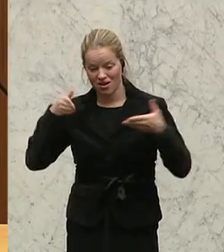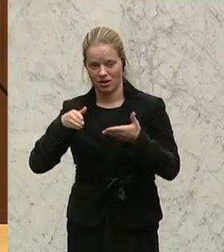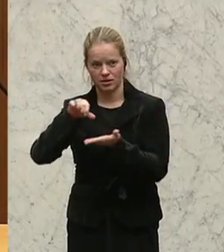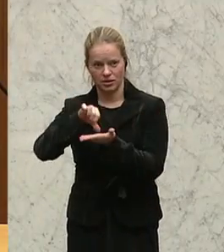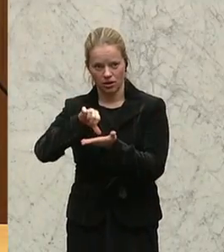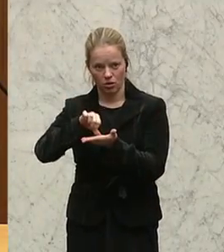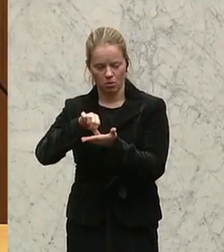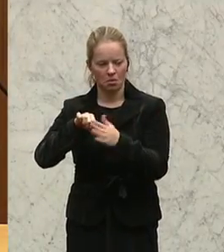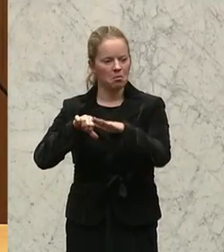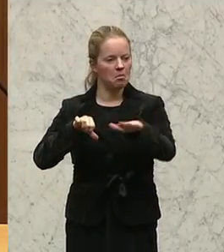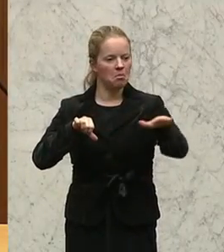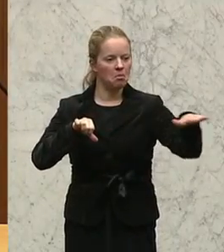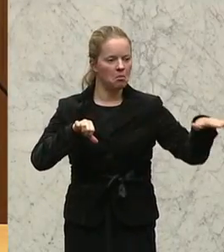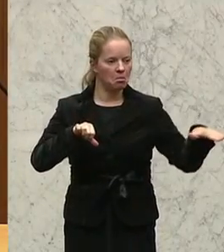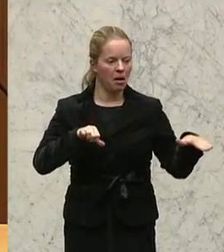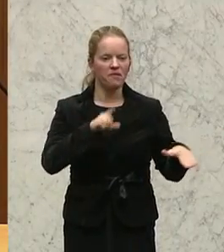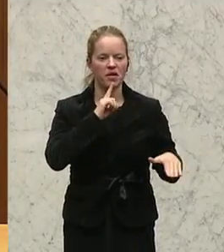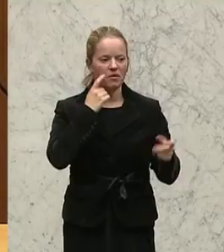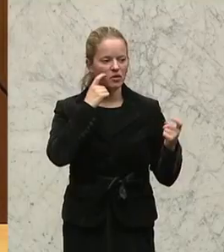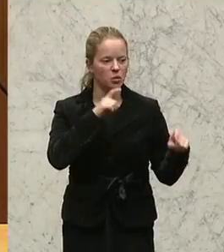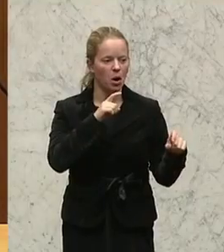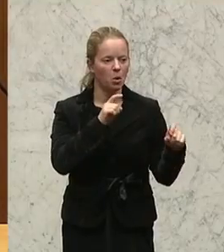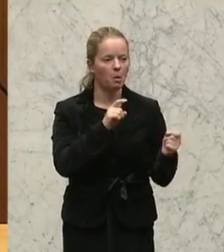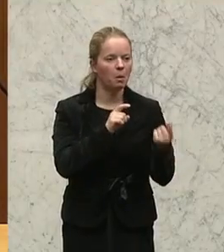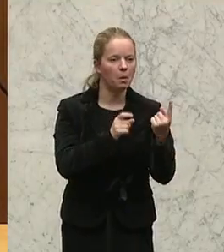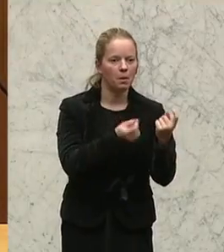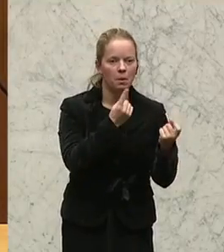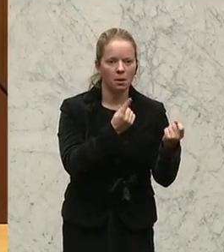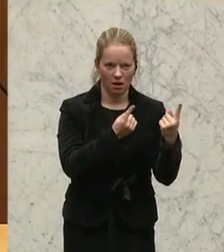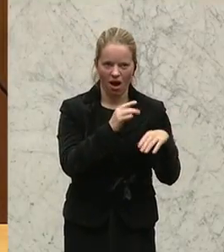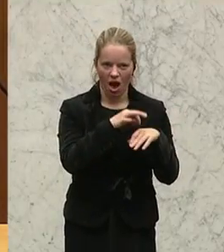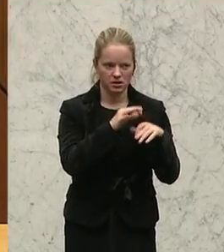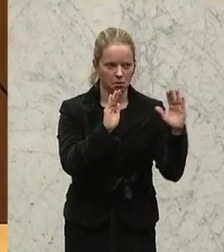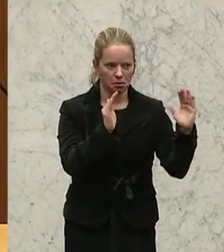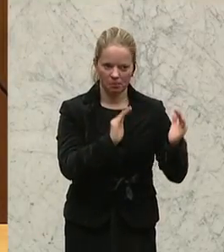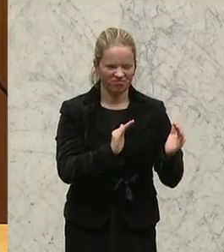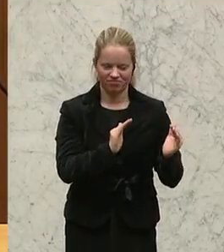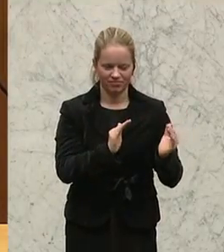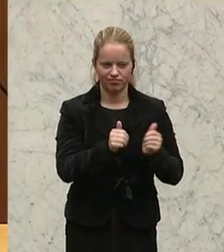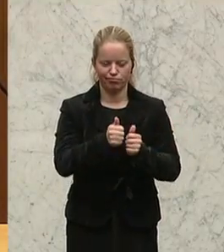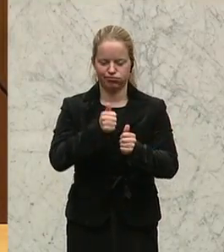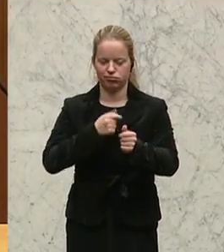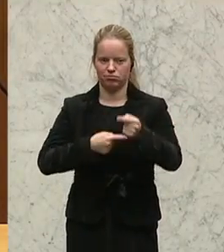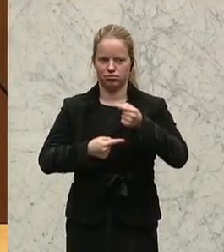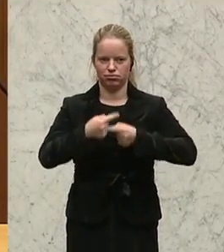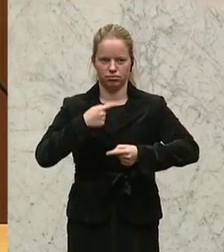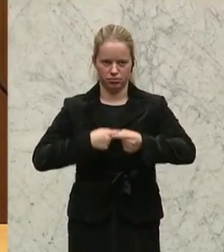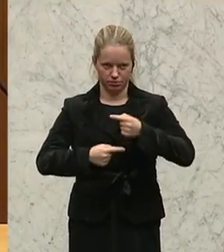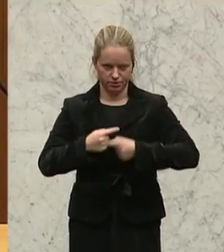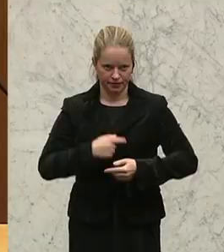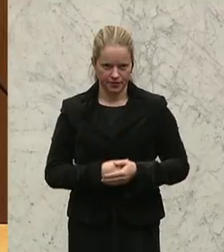bestehenden flächendeckenden Versorgung durch niedergelassene Ärzte ist als Rückstritt zu bezeichnen.